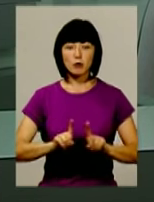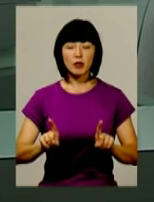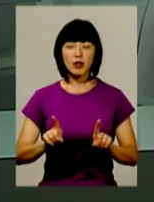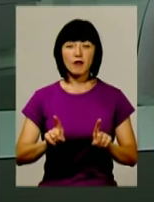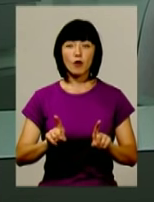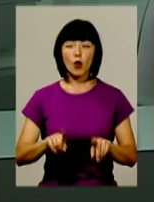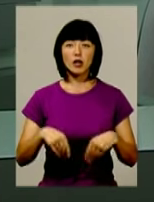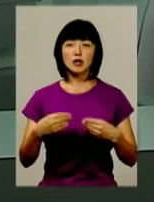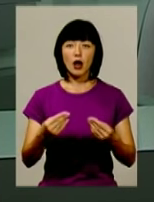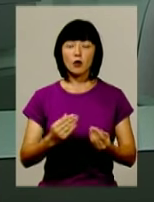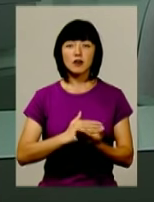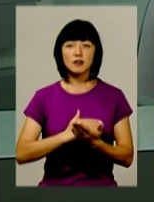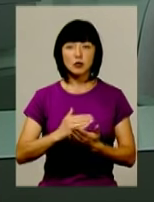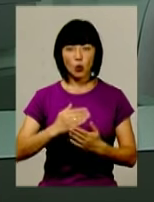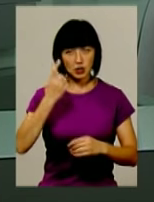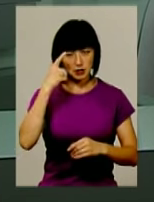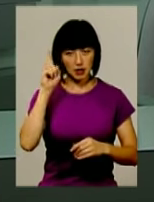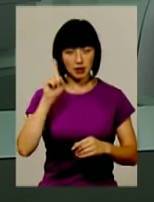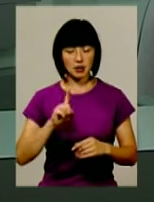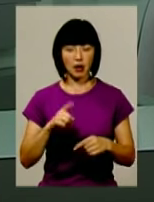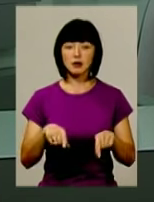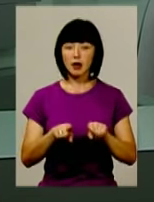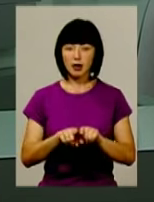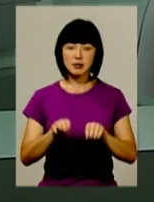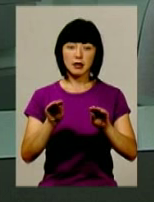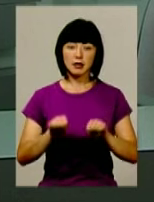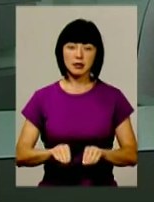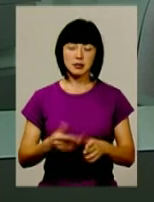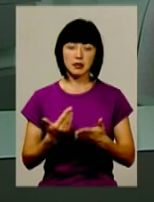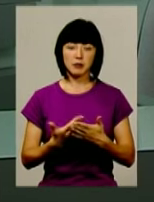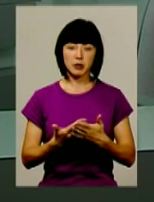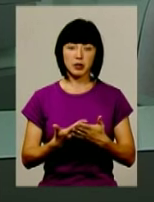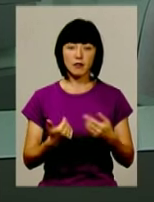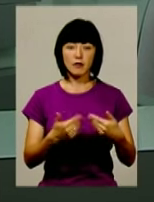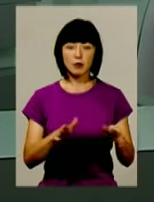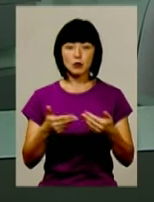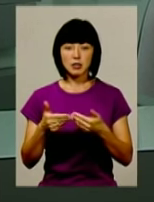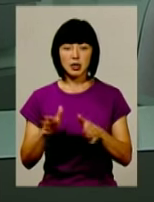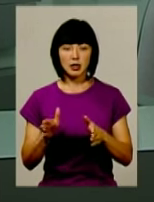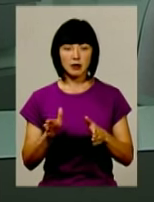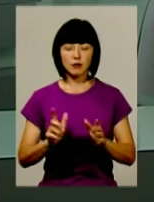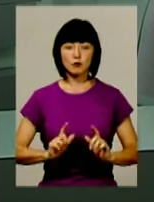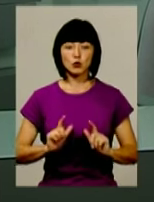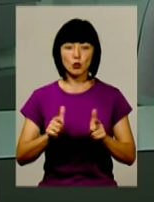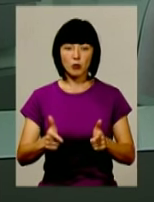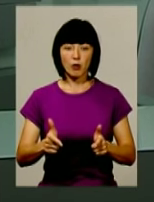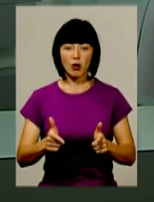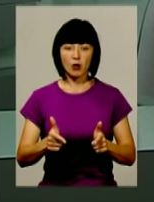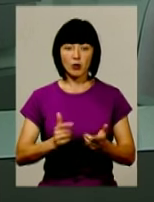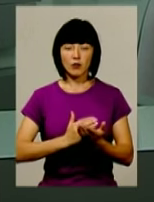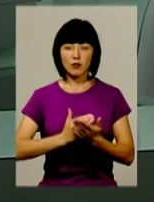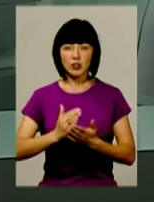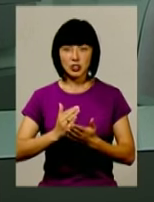які дають дуже високі знання, така статистика, там, скільки є випускників, які вступають у вищі